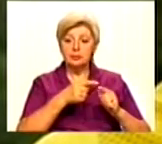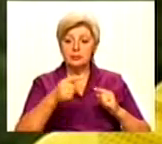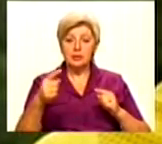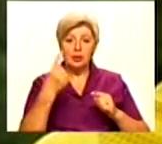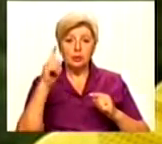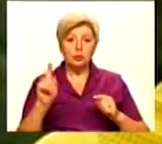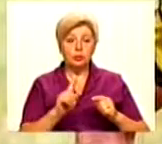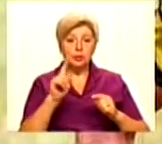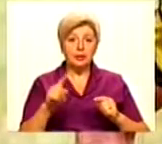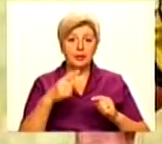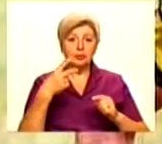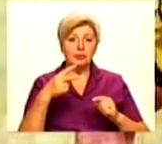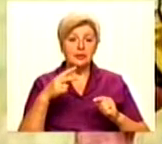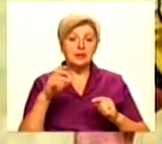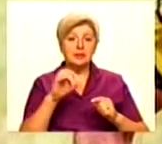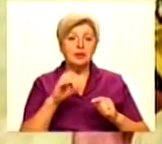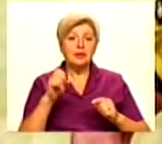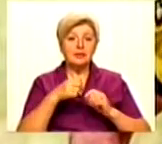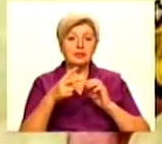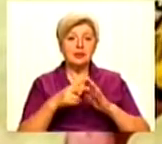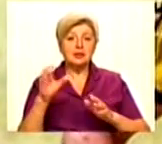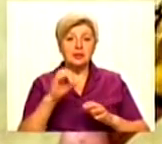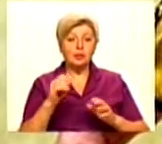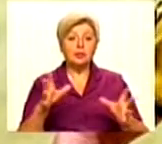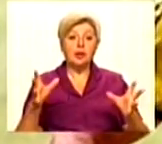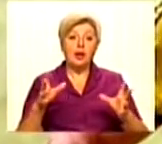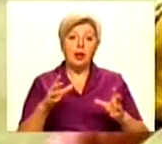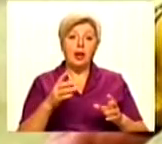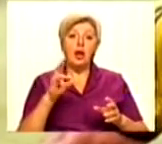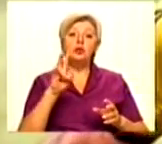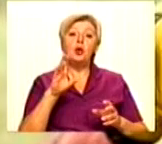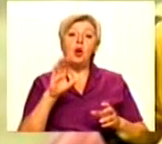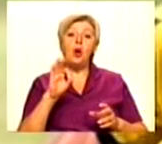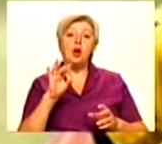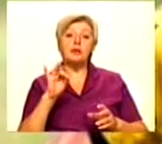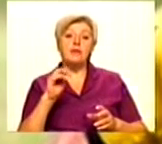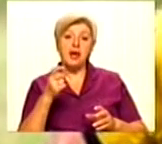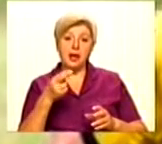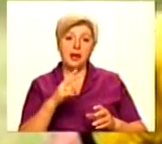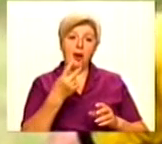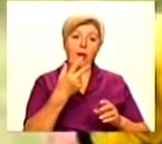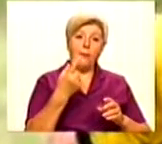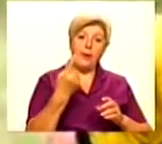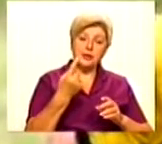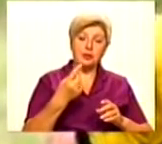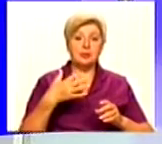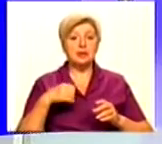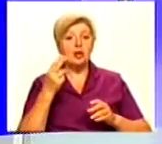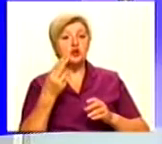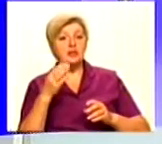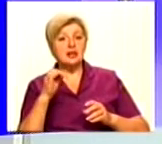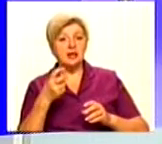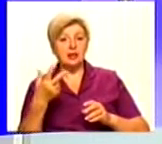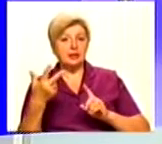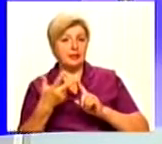І піднявся на п'єдестал пошани разом зі спортсменом з Норвегії, який посів перше місце, та Швейцарії, який посів третє місце.